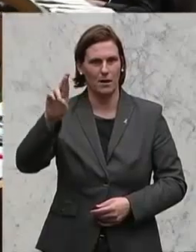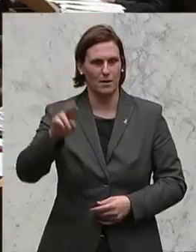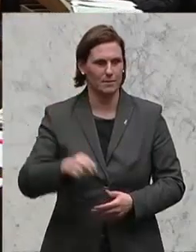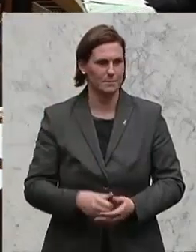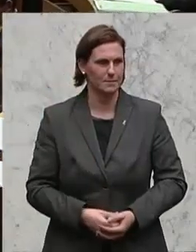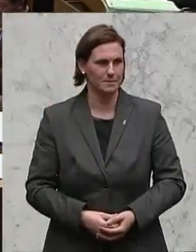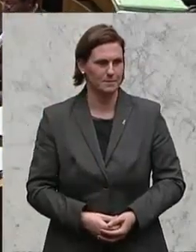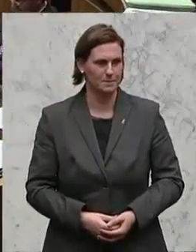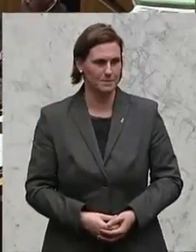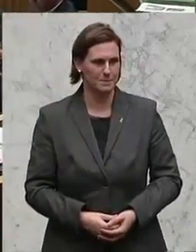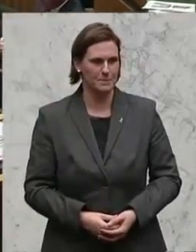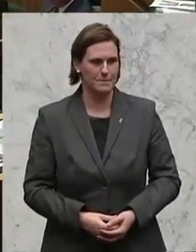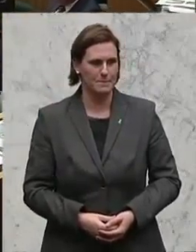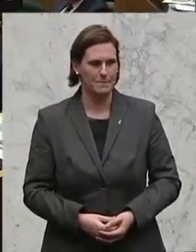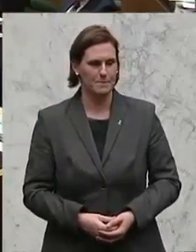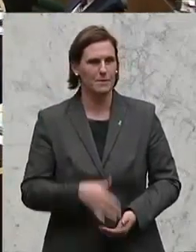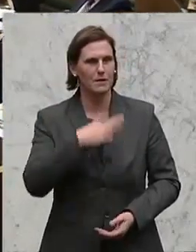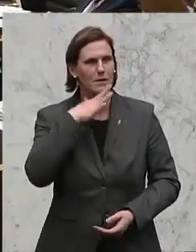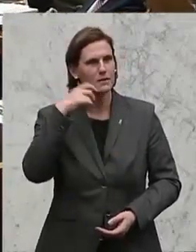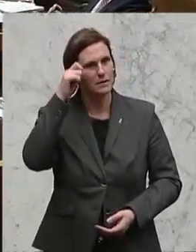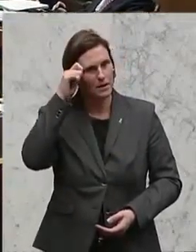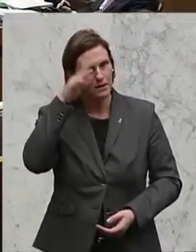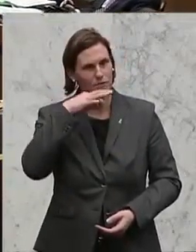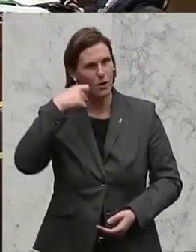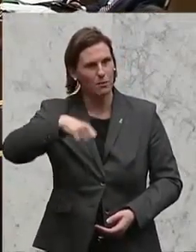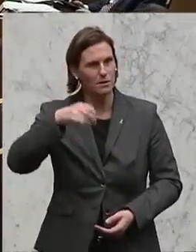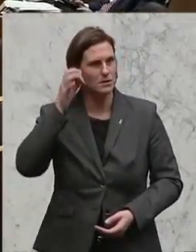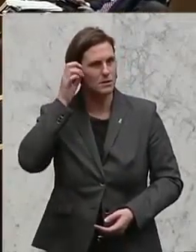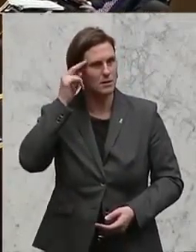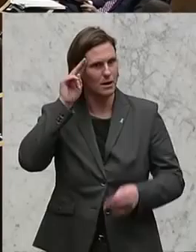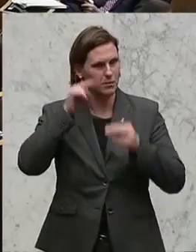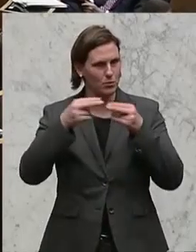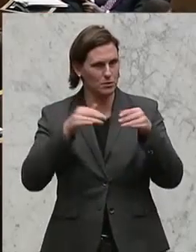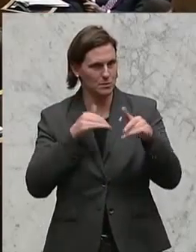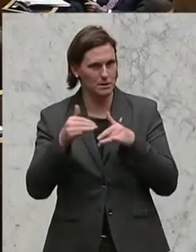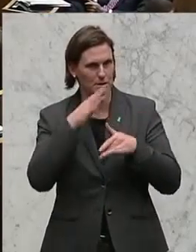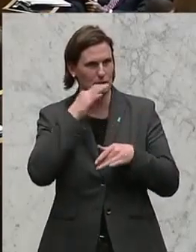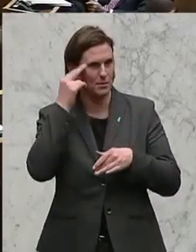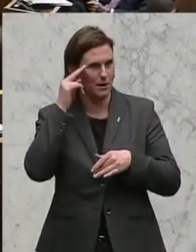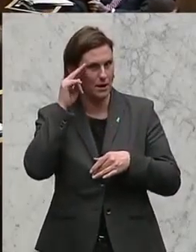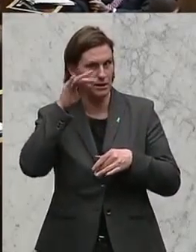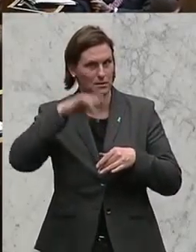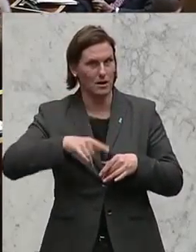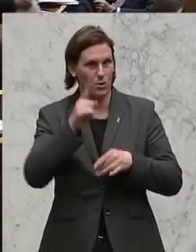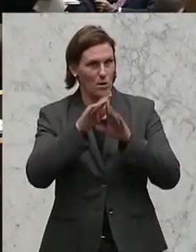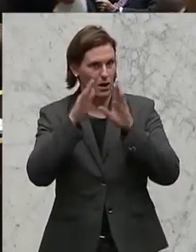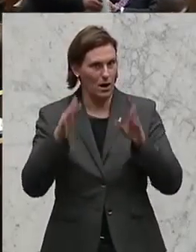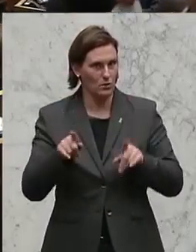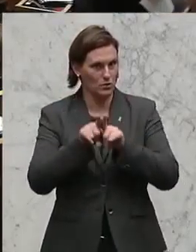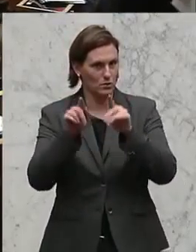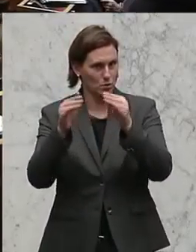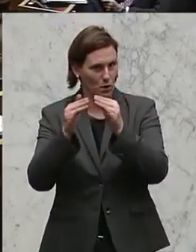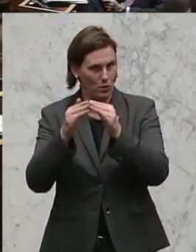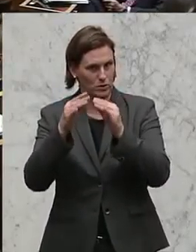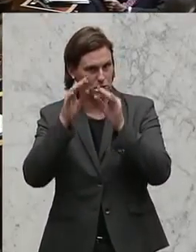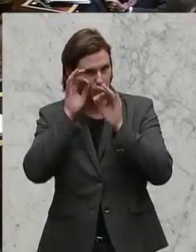Als nächstes am Wort Michael Hammer, ÖVP. Sehr geehrte Frau Präsidentin, Herr Bundesminister, geschätzte Damen und Herren hier im Hohen Haus und vor den Bildschirmgeräten.